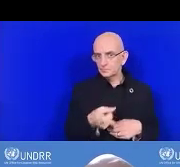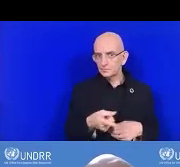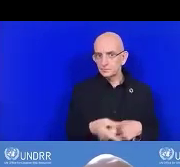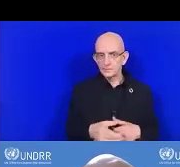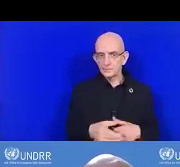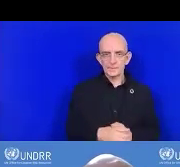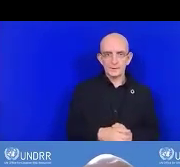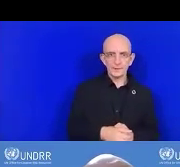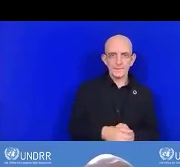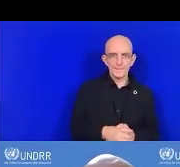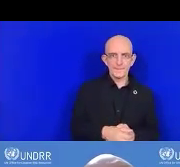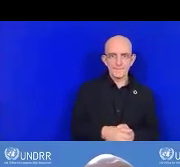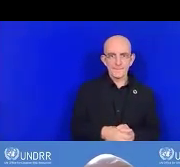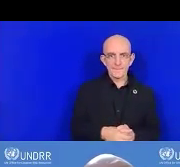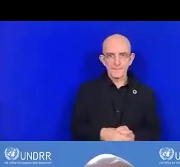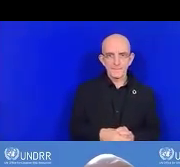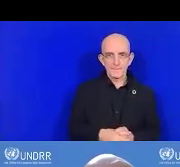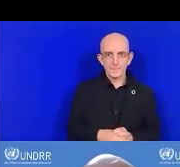Une fois de plus,